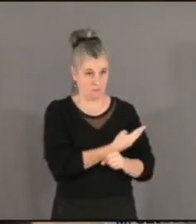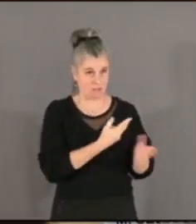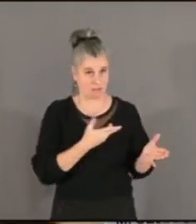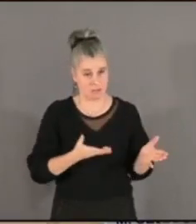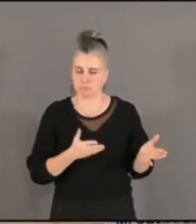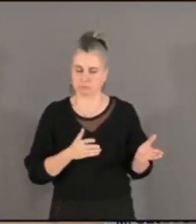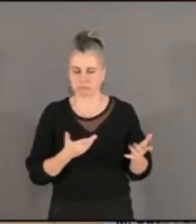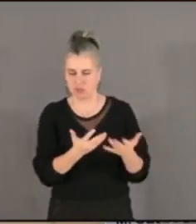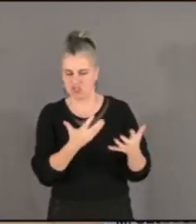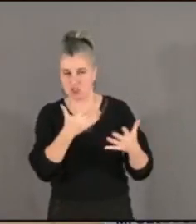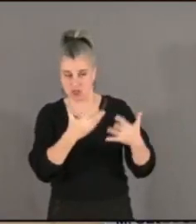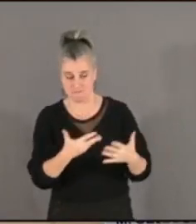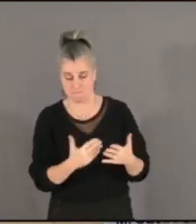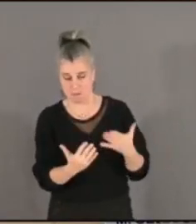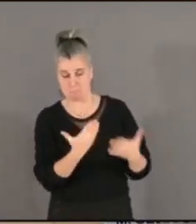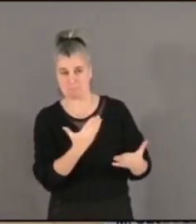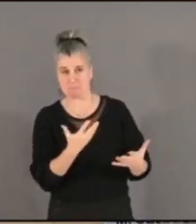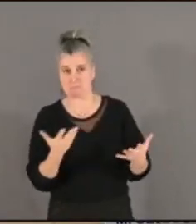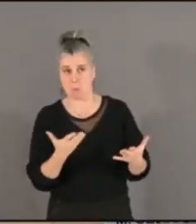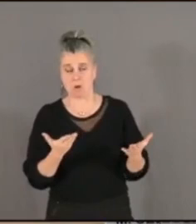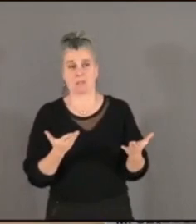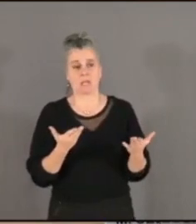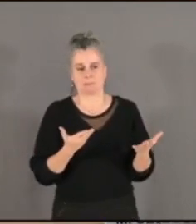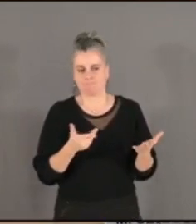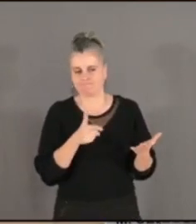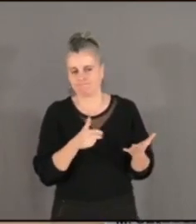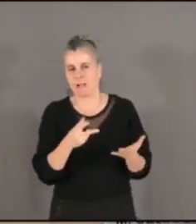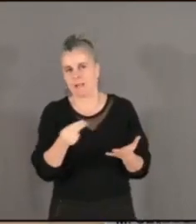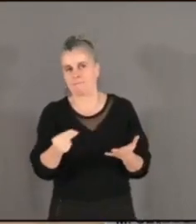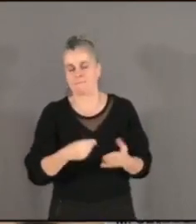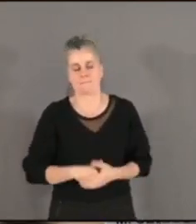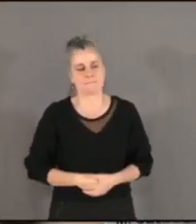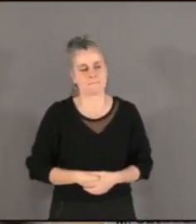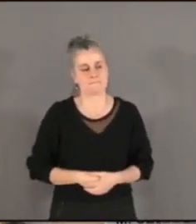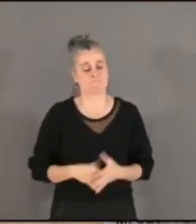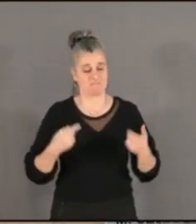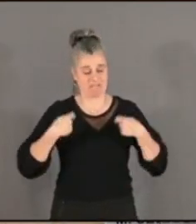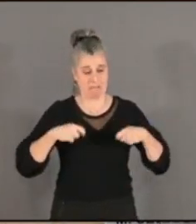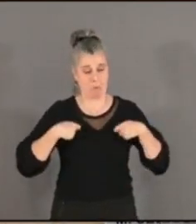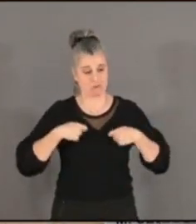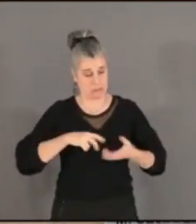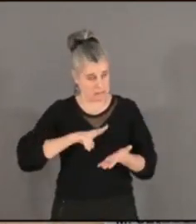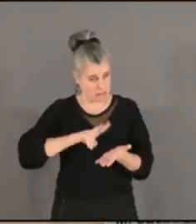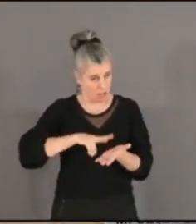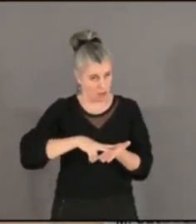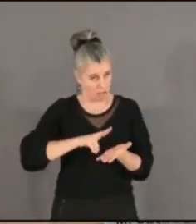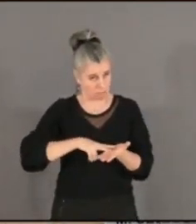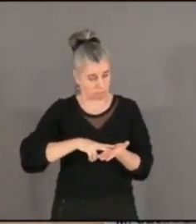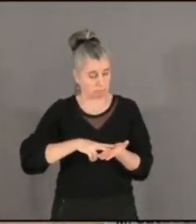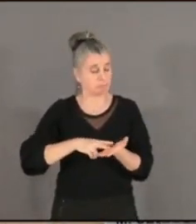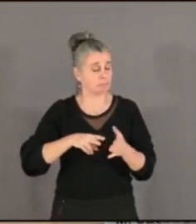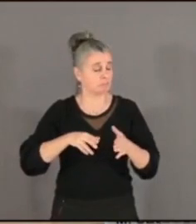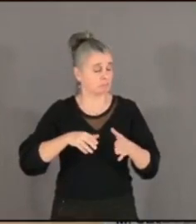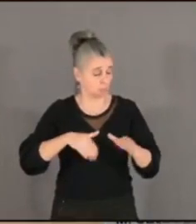chiffres présentés devraient appeler à une particulière gravité. Les dépenses réelles de fonctionnement